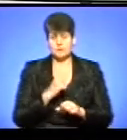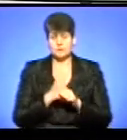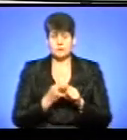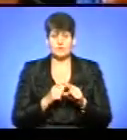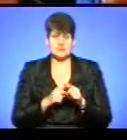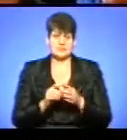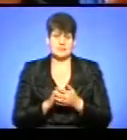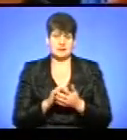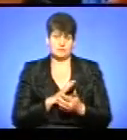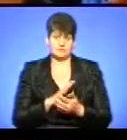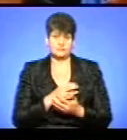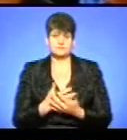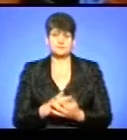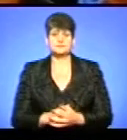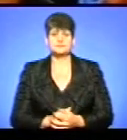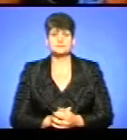матеріал.